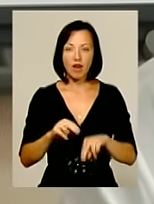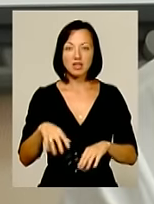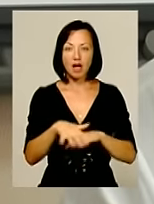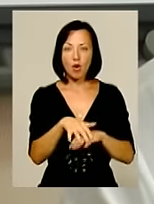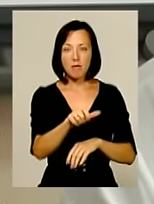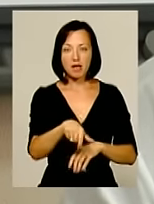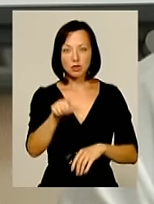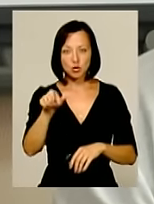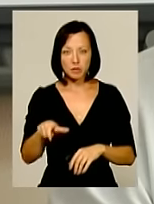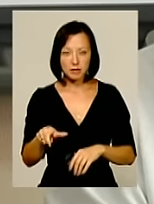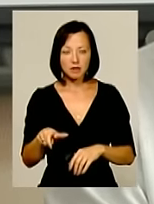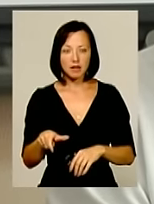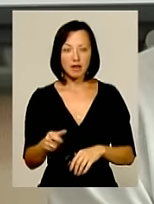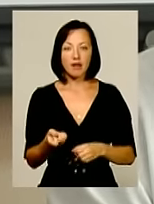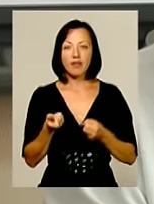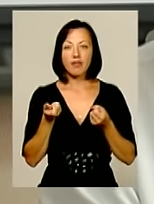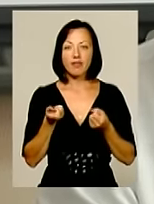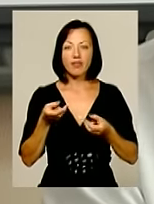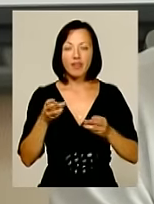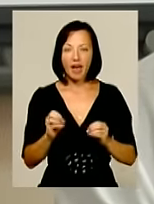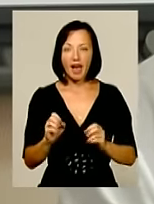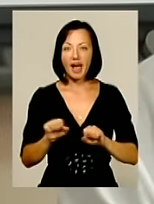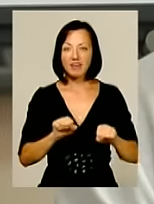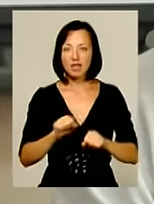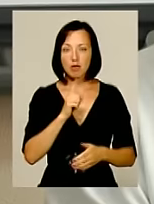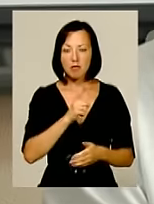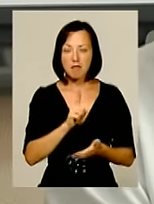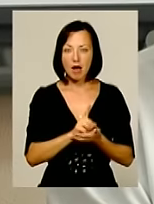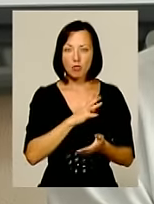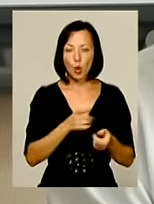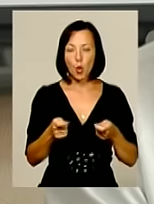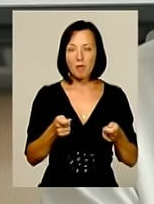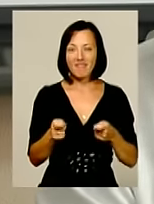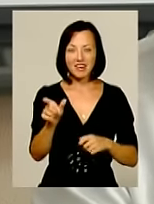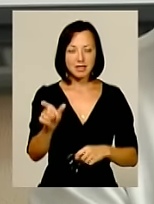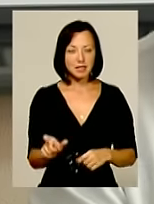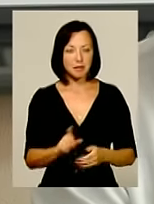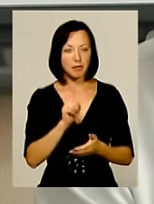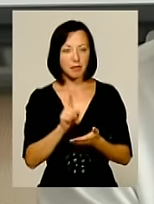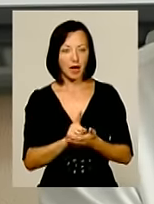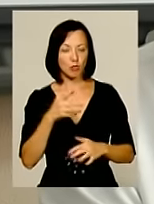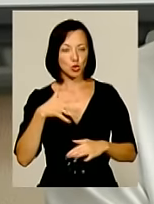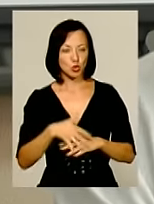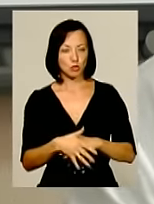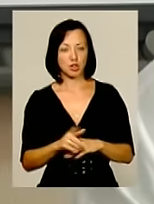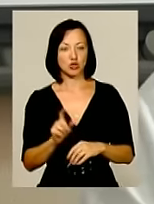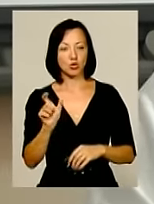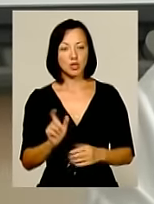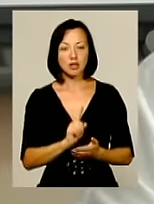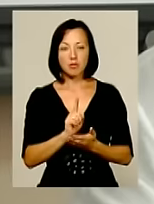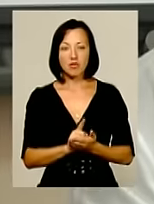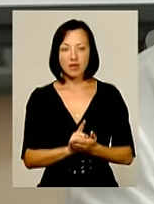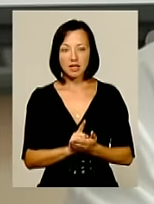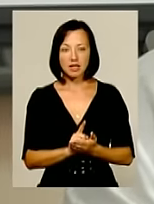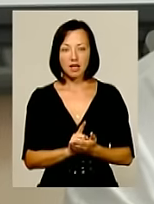суспільство, де керівник має бути менеджером, управлінцем, то ми маємо розуміти, що людина повинна